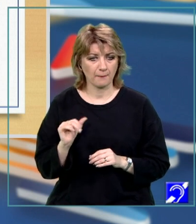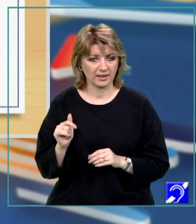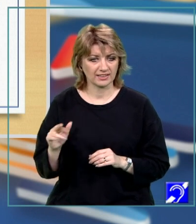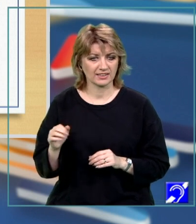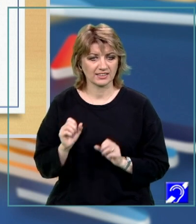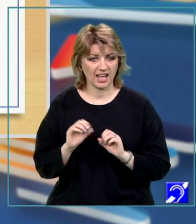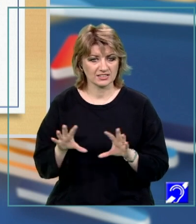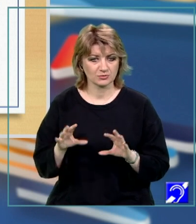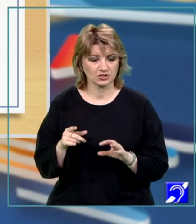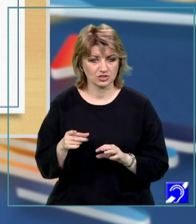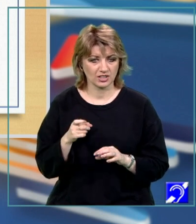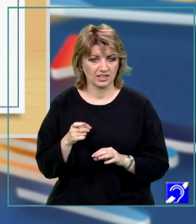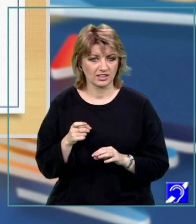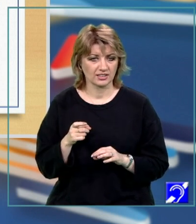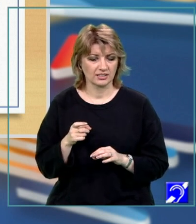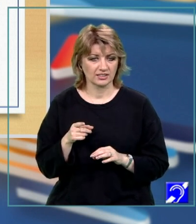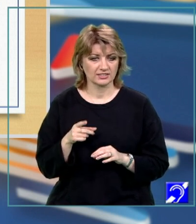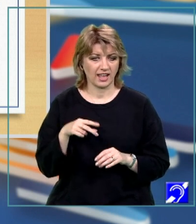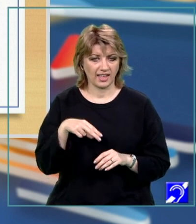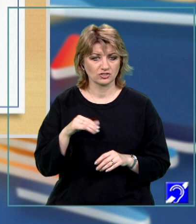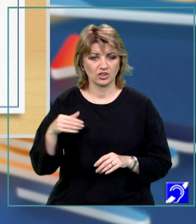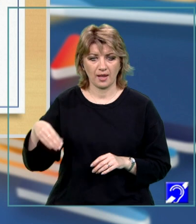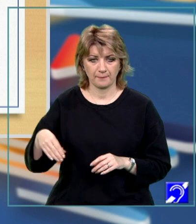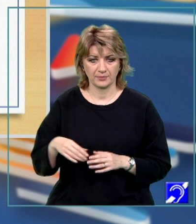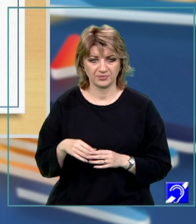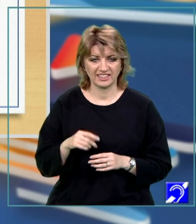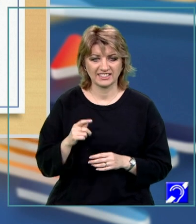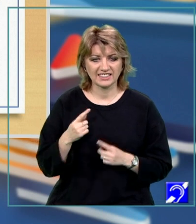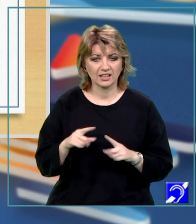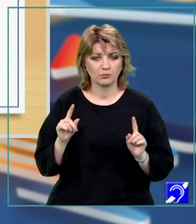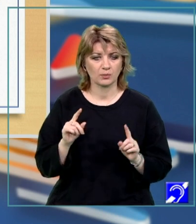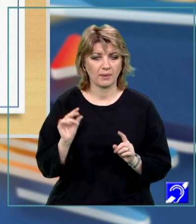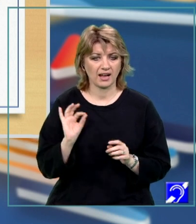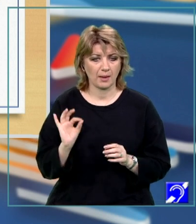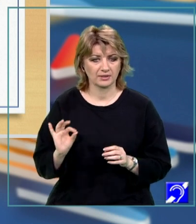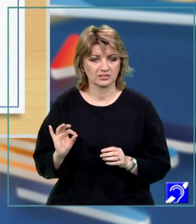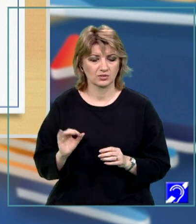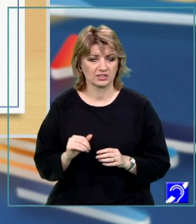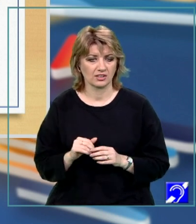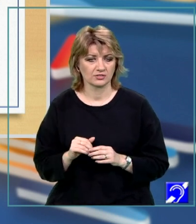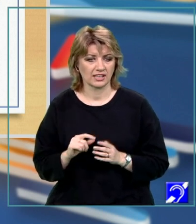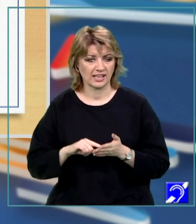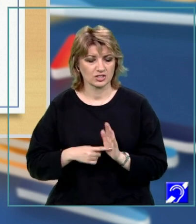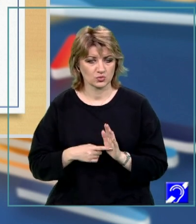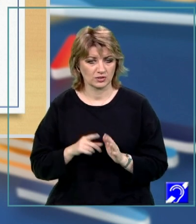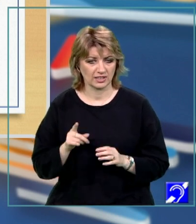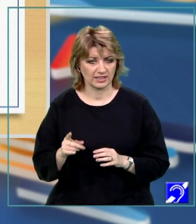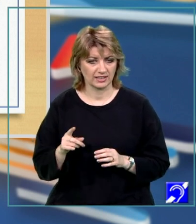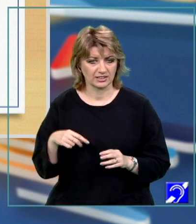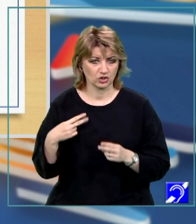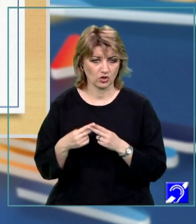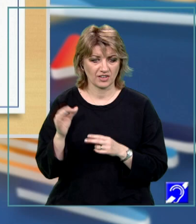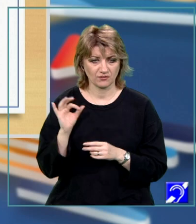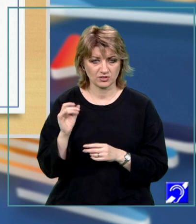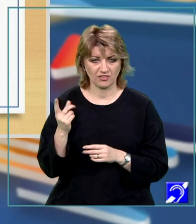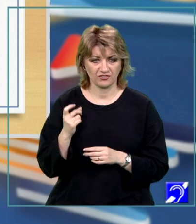valoare, identificați de asemenea din text, N, M. Tipul parametrilor, int. Tipul rezultatului întors de funcție,